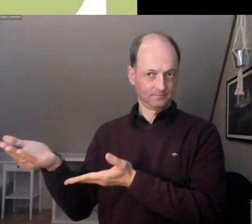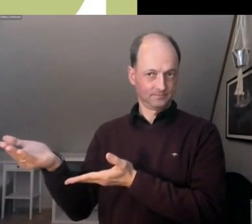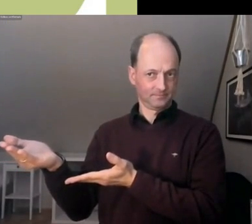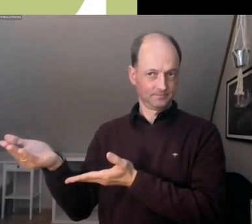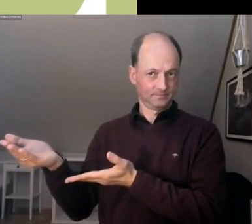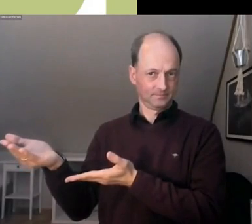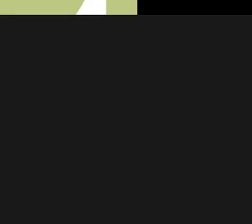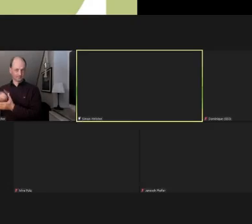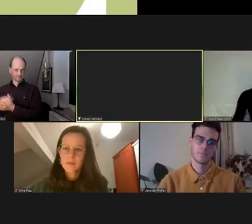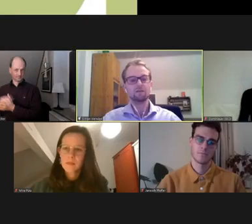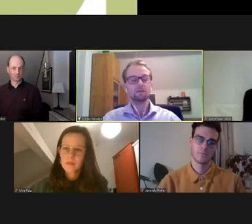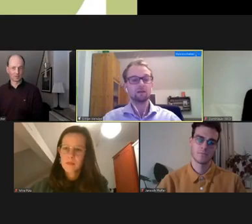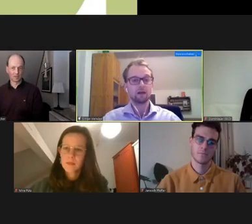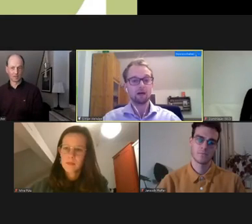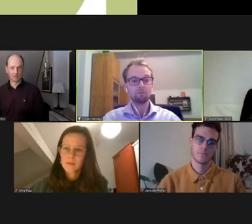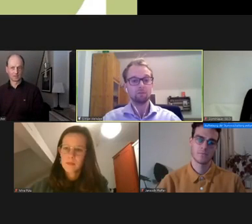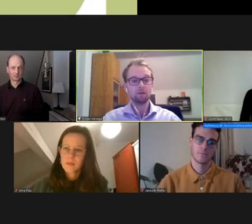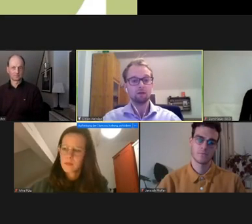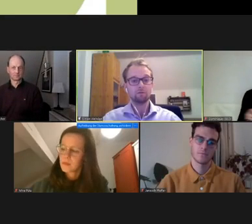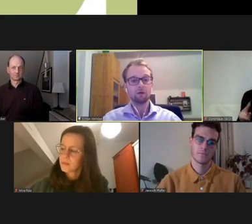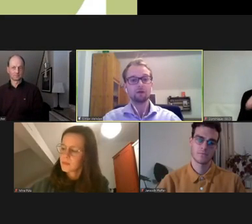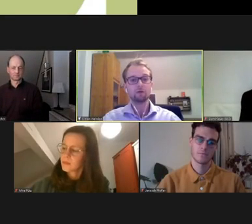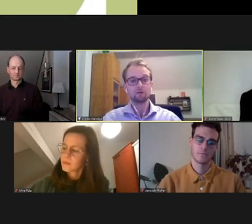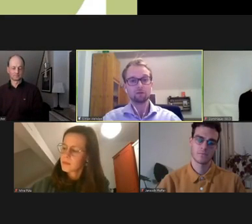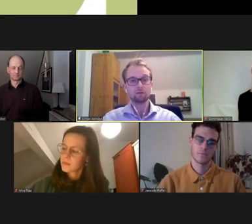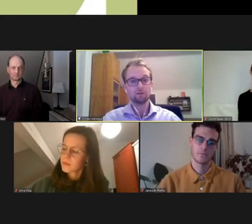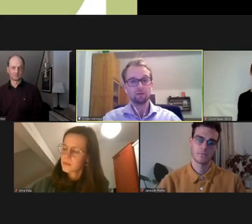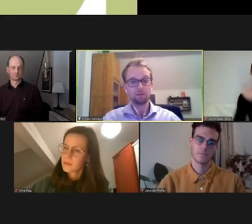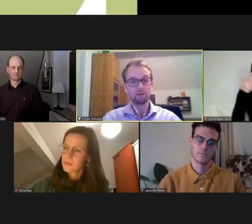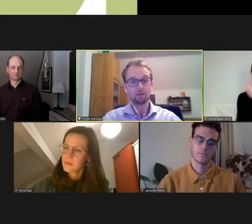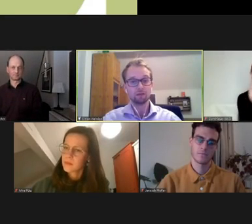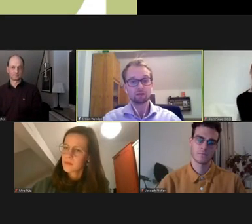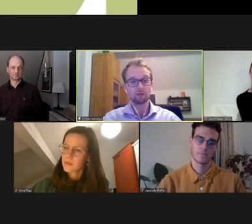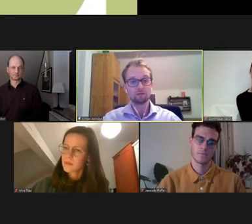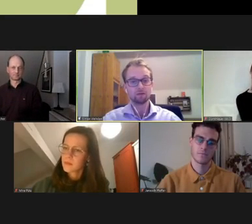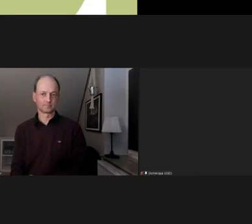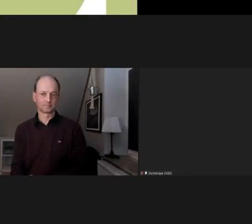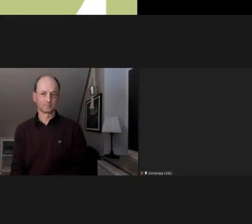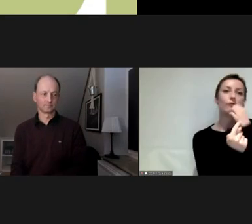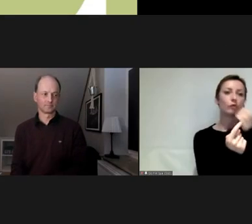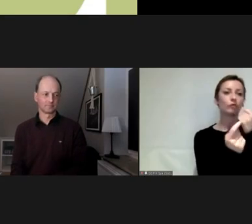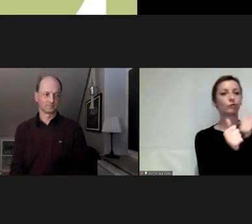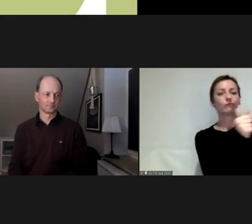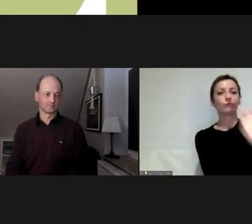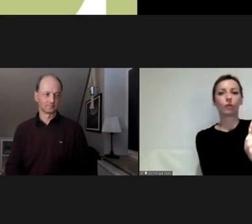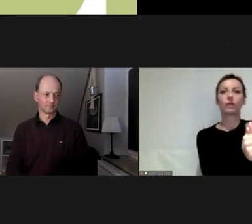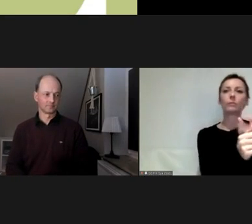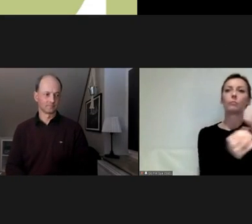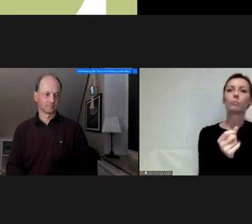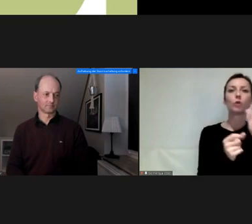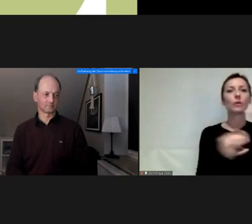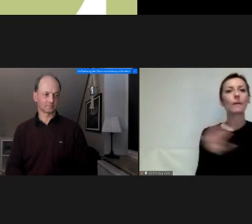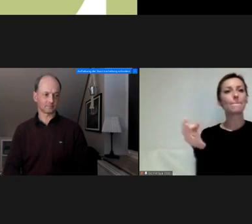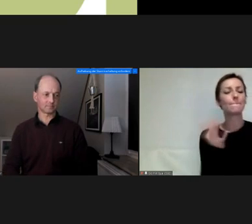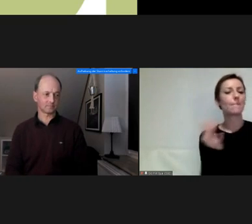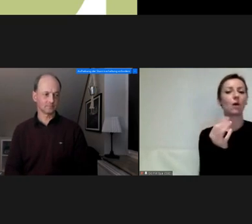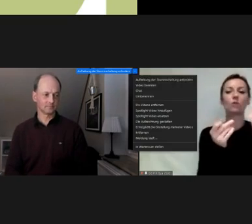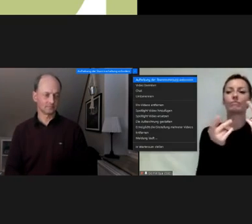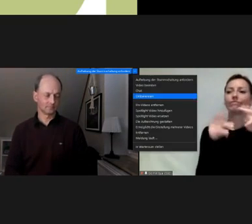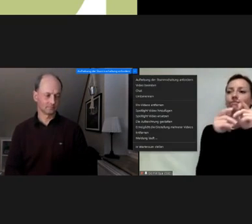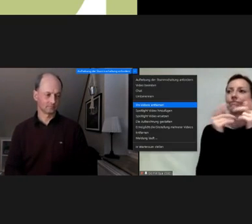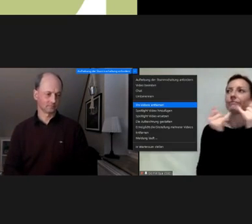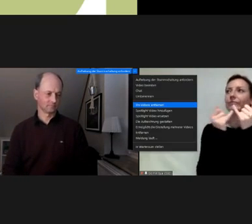ermöglichen, indem wir den Rahmen für eine konstruktive Klimadebatte schaffen. Dafür braucht es Klimamitbestimmung